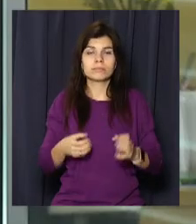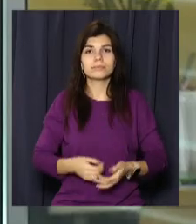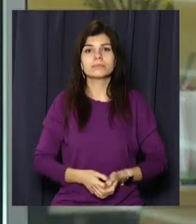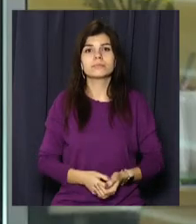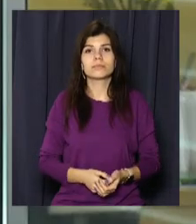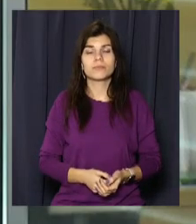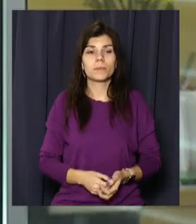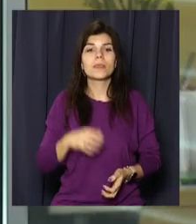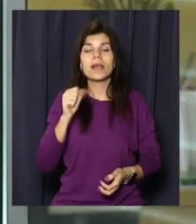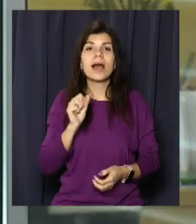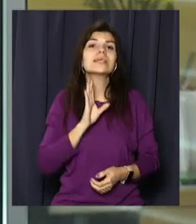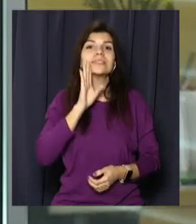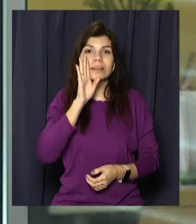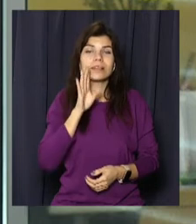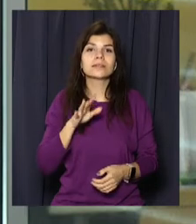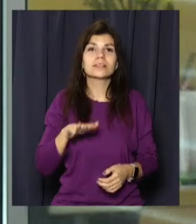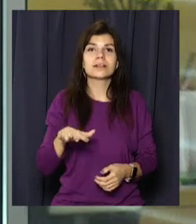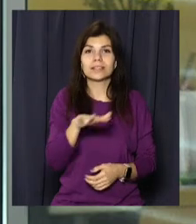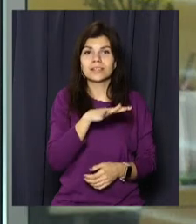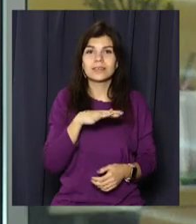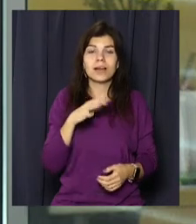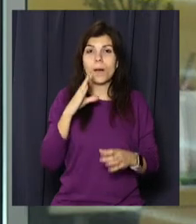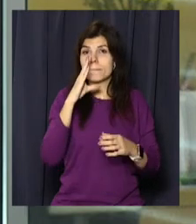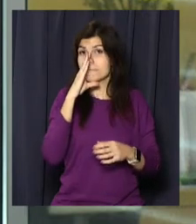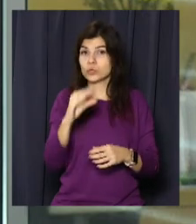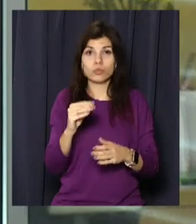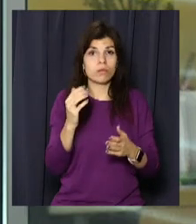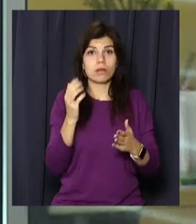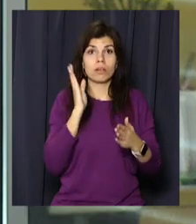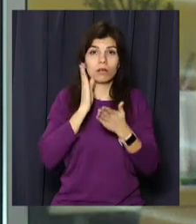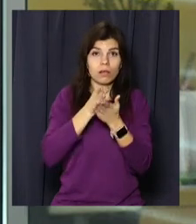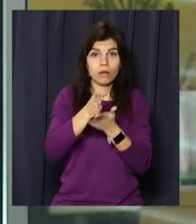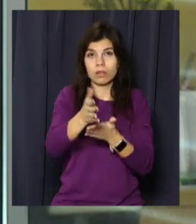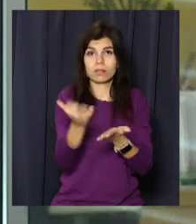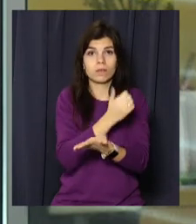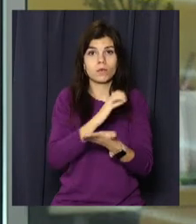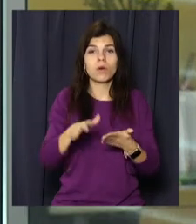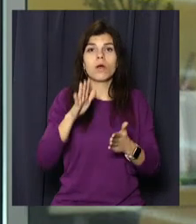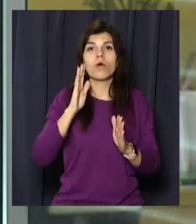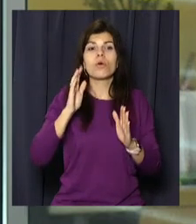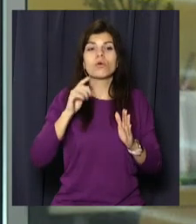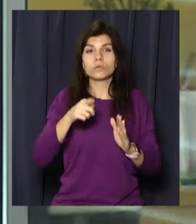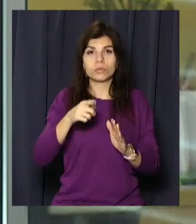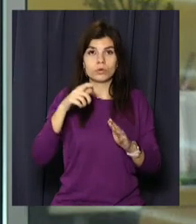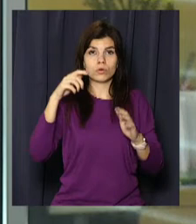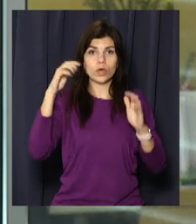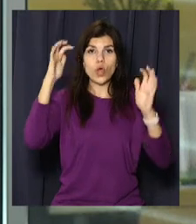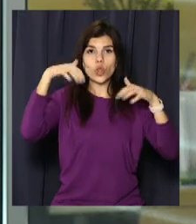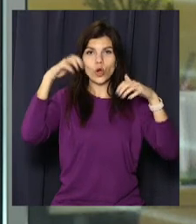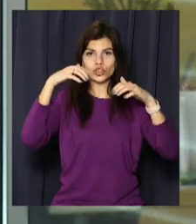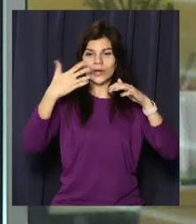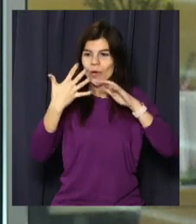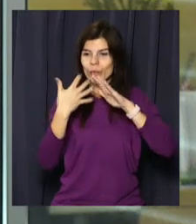А зранку до пункту призначення не доїхала маршрутка. Десь у 8-й у Дніпрі бус провалився у відкритий дощоприймач.